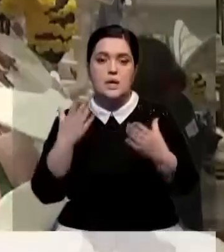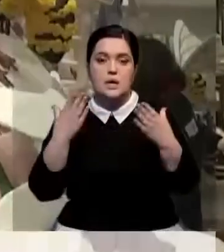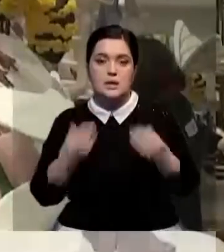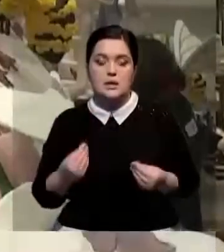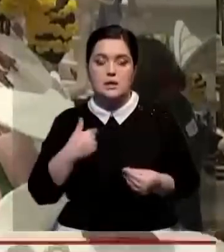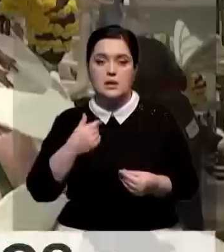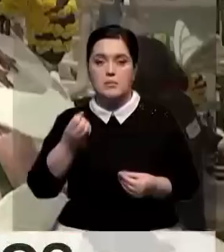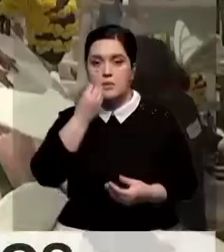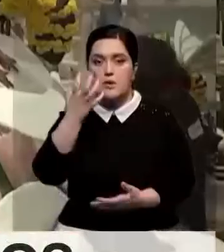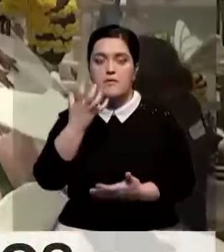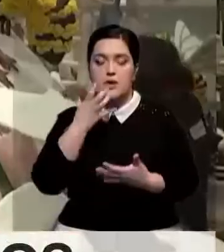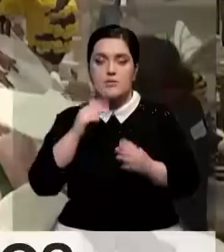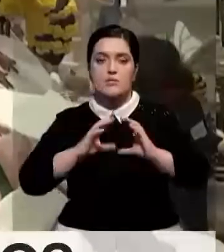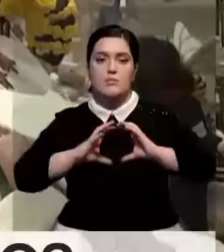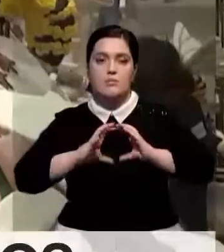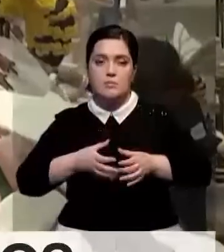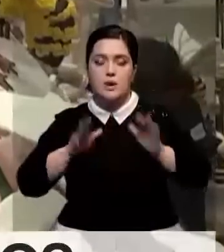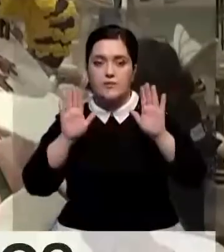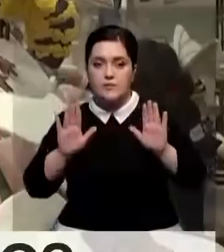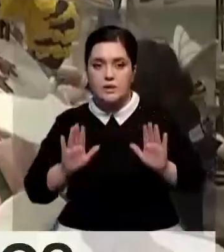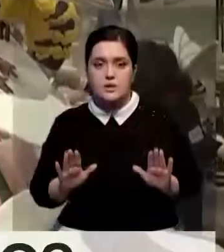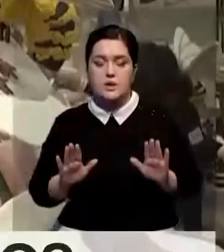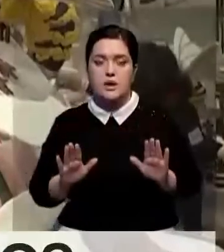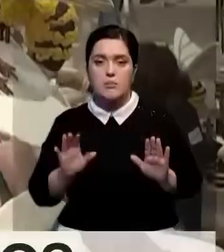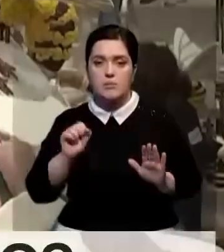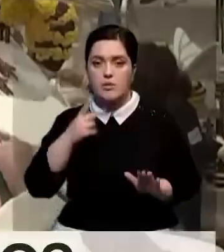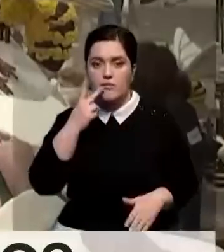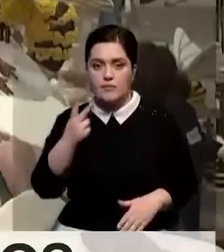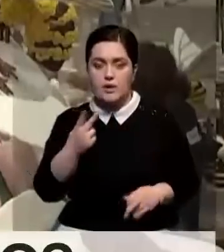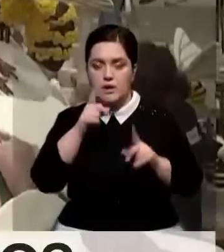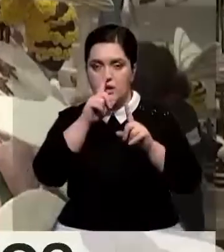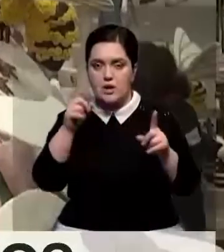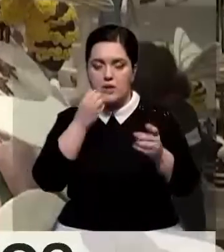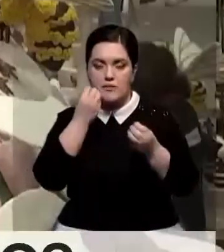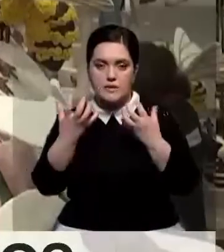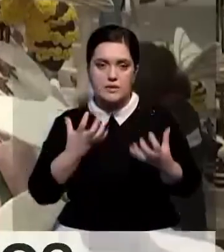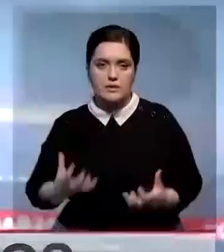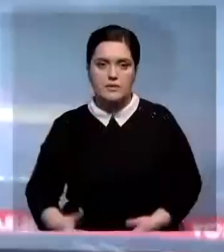поступают цветы со всего мира. На выставочных платформах можно увидеть самые редкие виды роз.